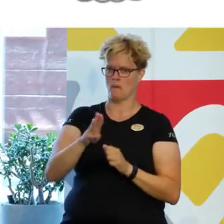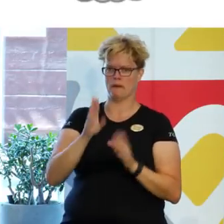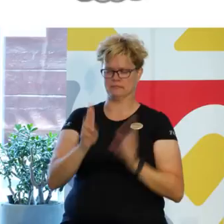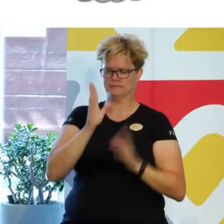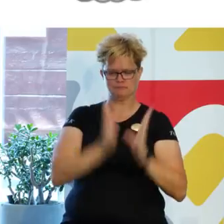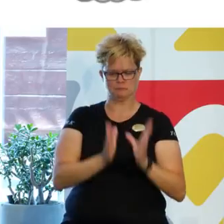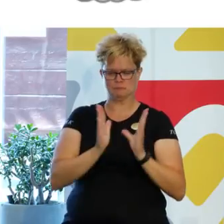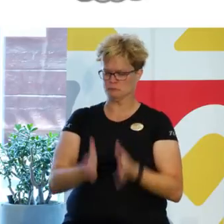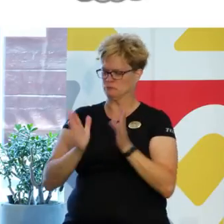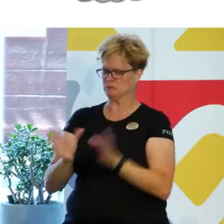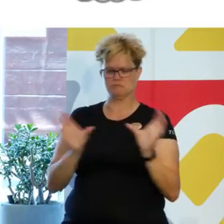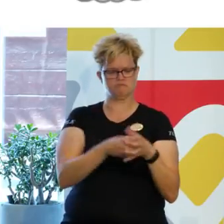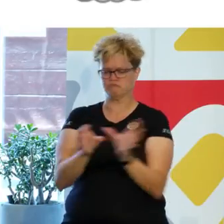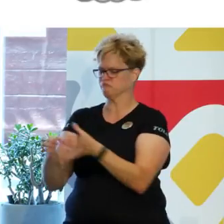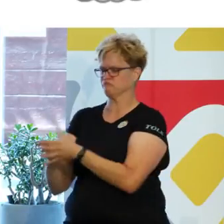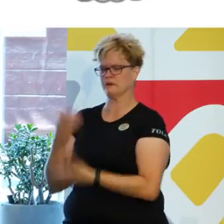kategoriserande.